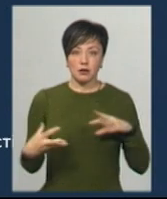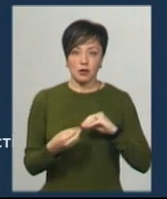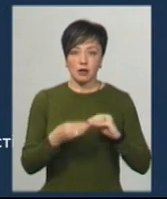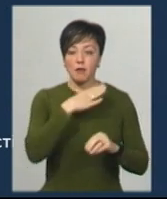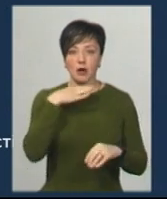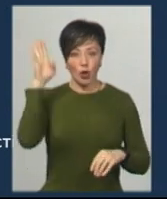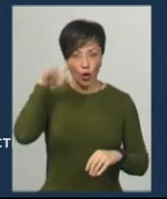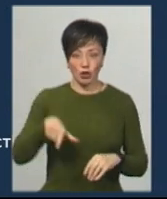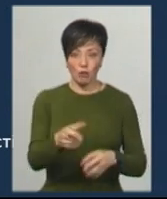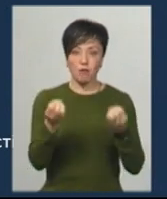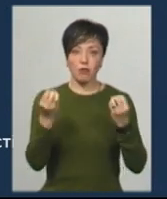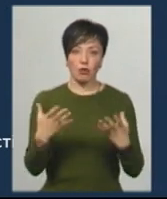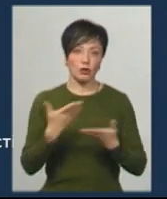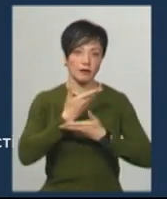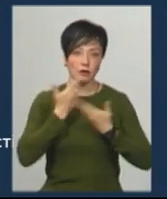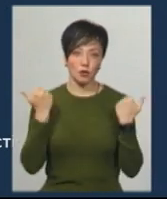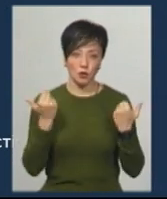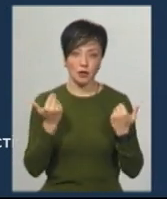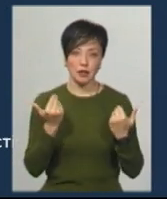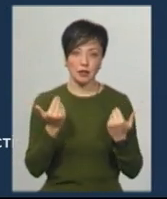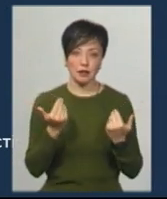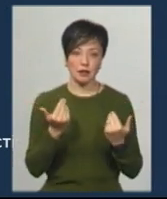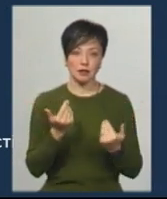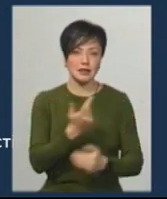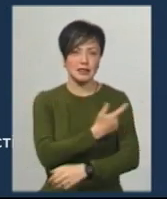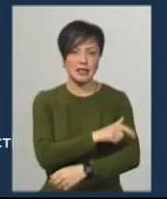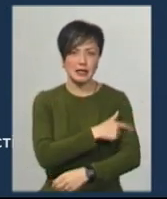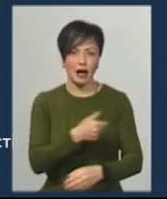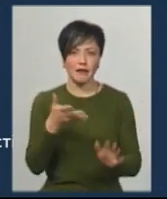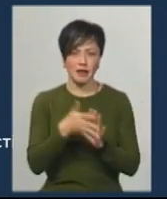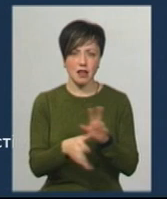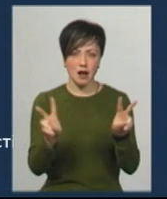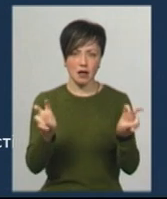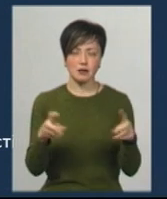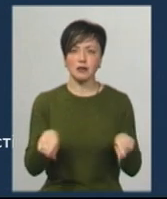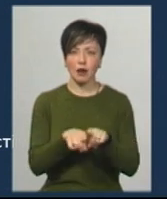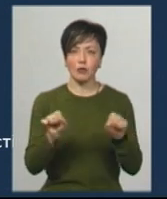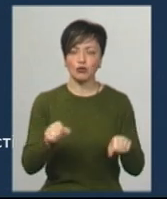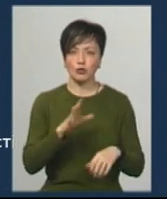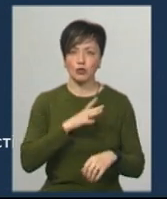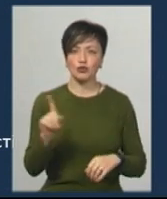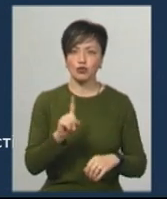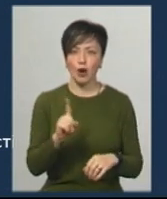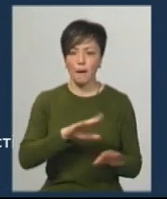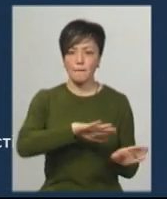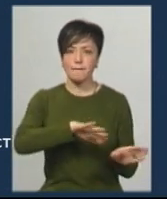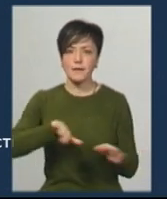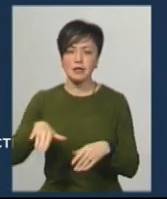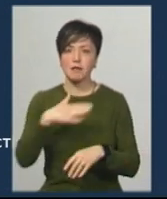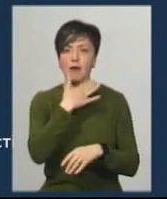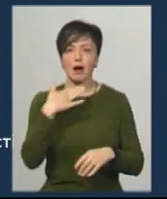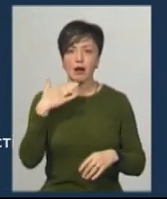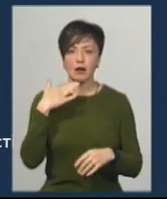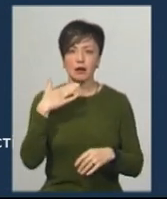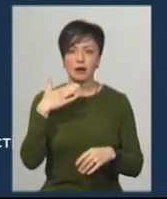багатьох річках просто буде відсутні санітарні витрати. Тобто, таке може бути, що після багатьох водних